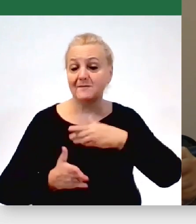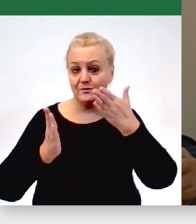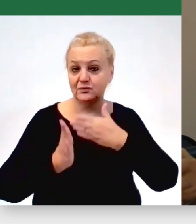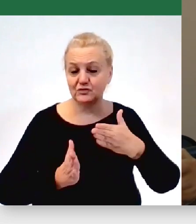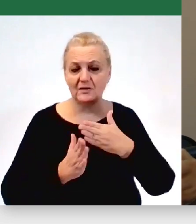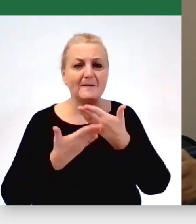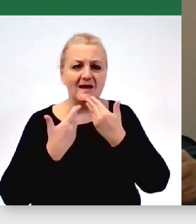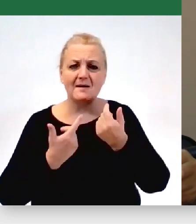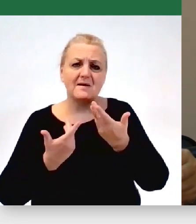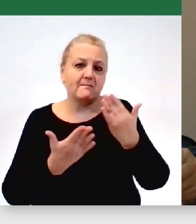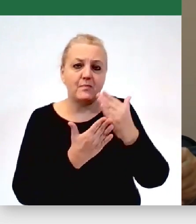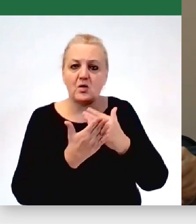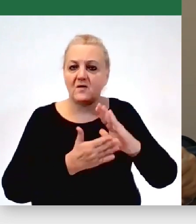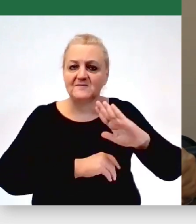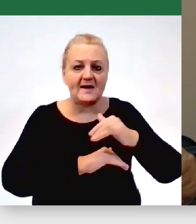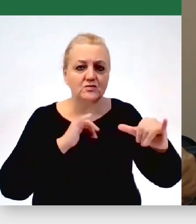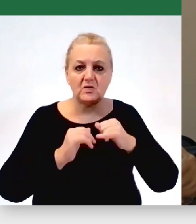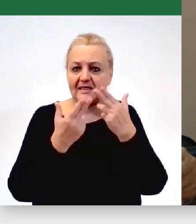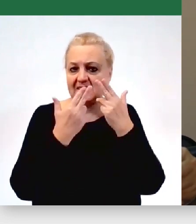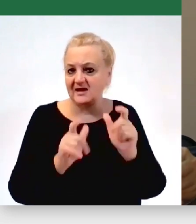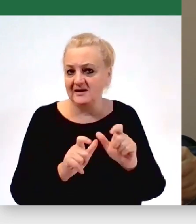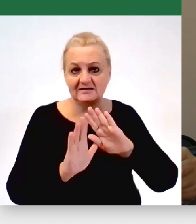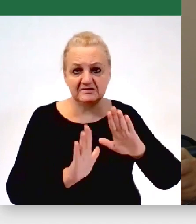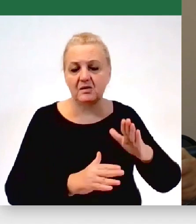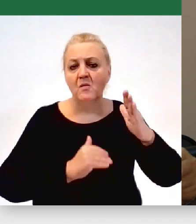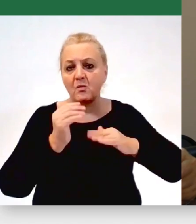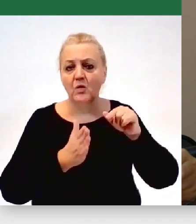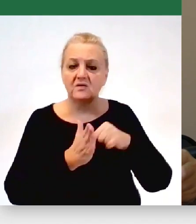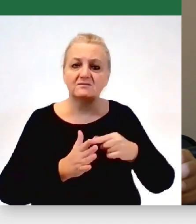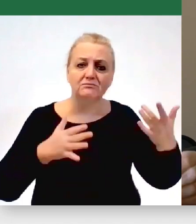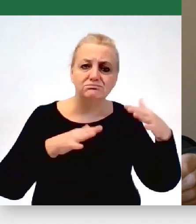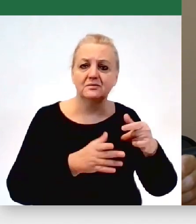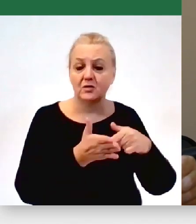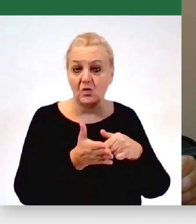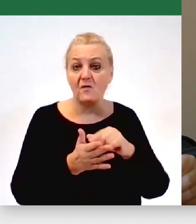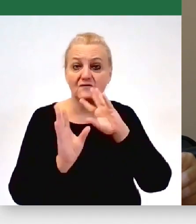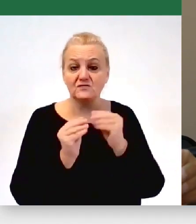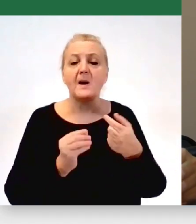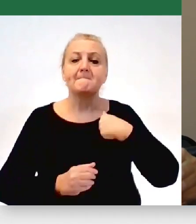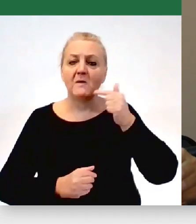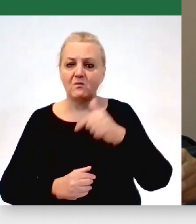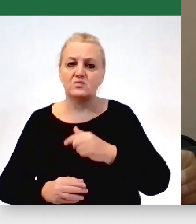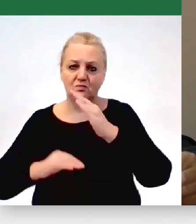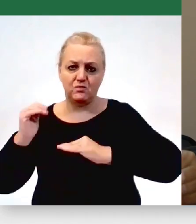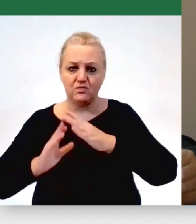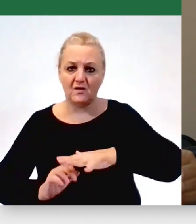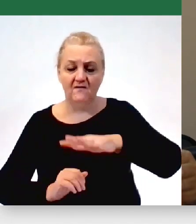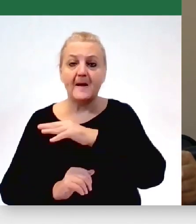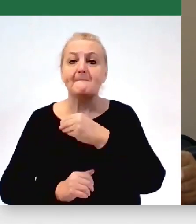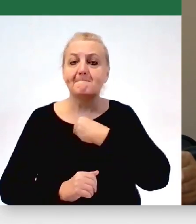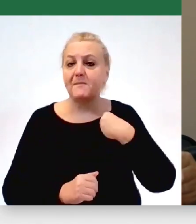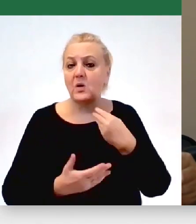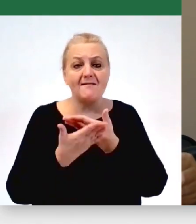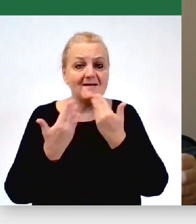nie było żadnego programu wsparcia rządowego dotyczącego budowy tego typu instalacji, do tego, że my musimy to wybudować. Dlatego, że Polska nie ma